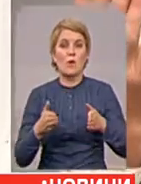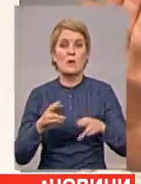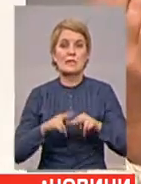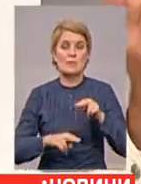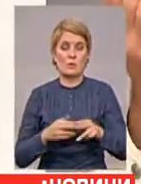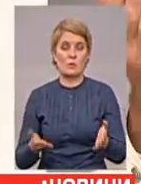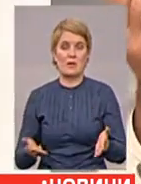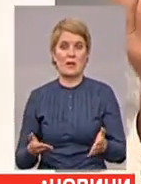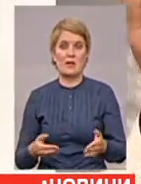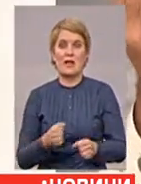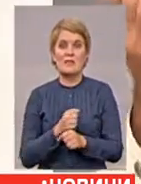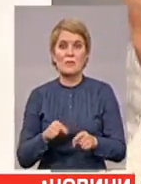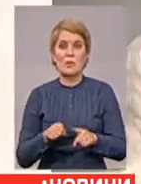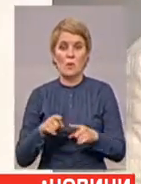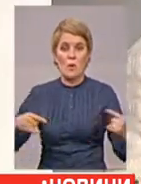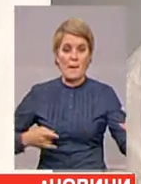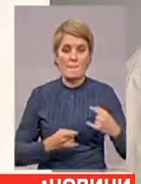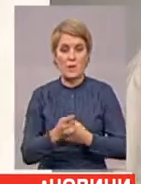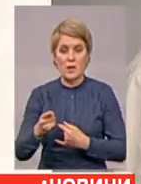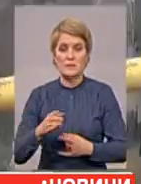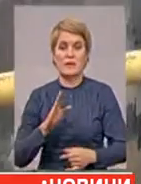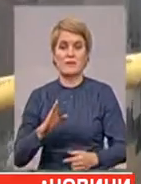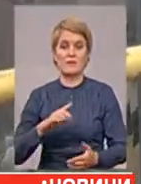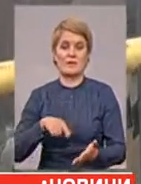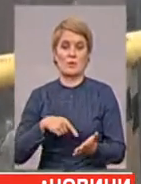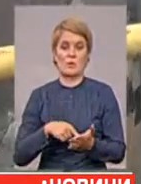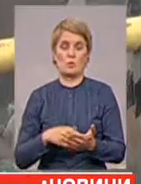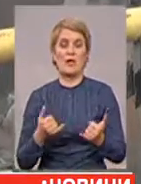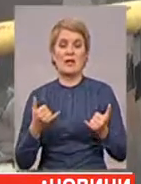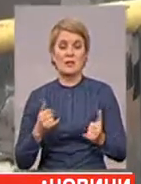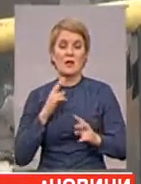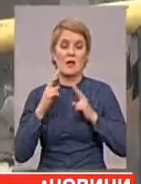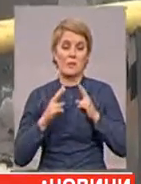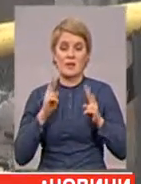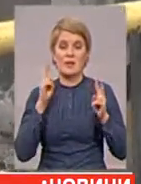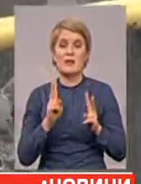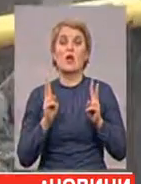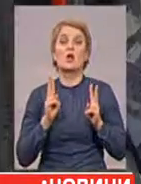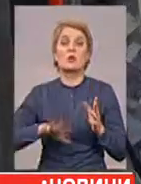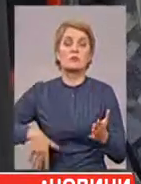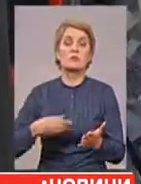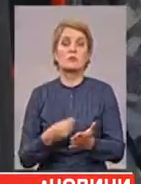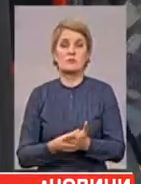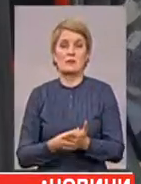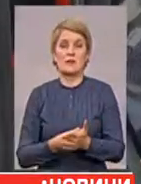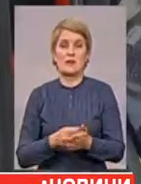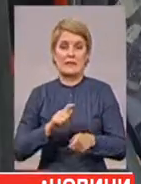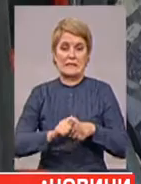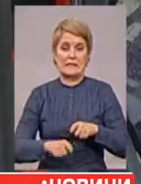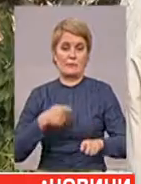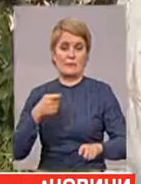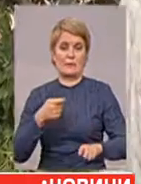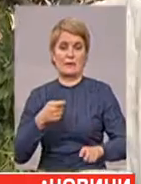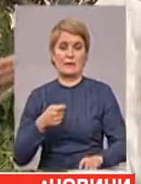може бути такий проїзд у населеному пункті. Тепер Іван бідкається, адже не знає, хто буде відшкодовувати завдані йому